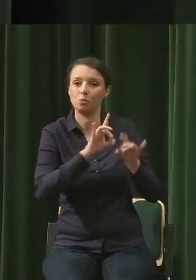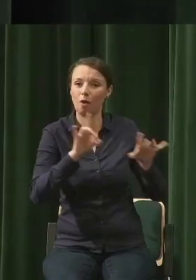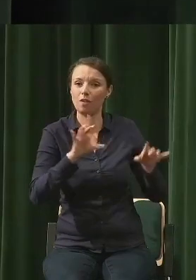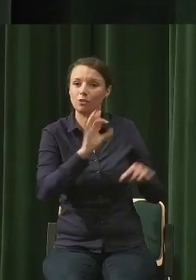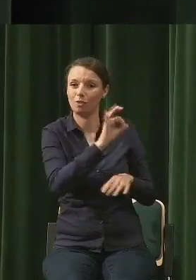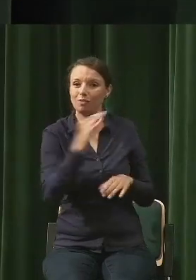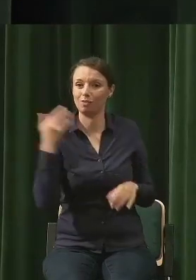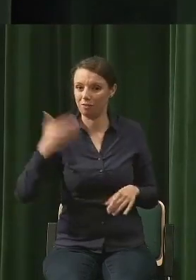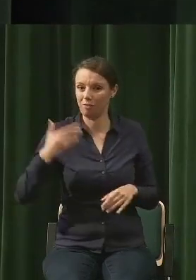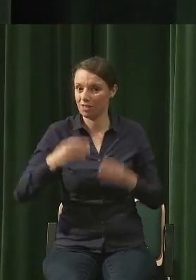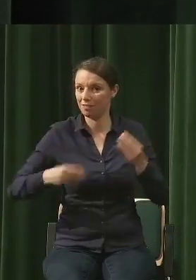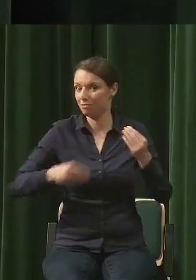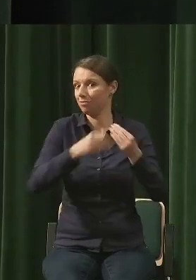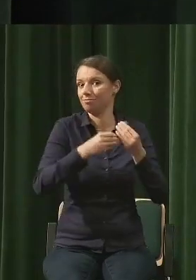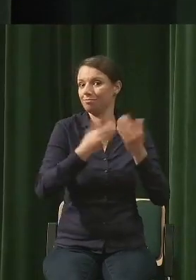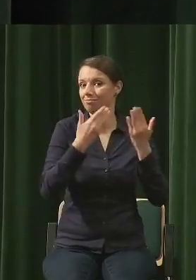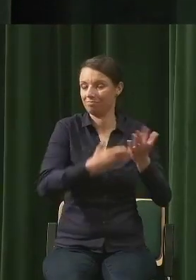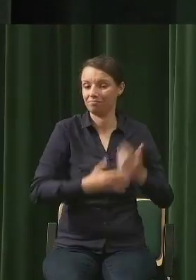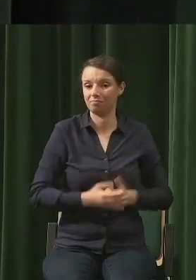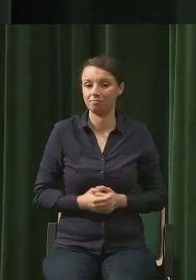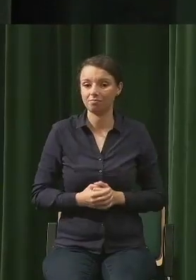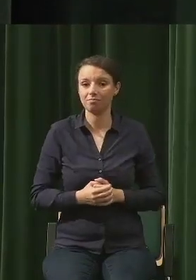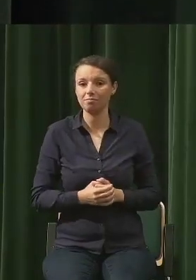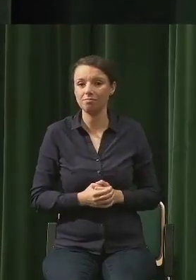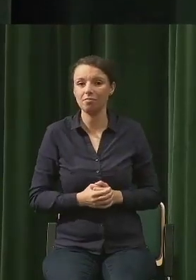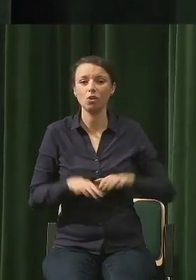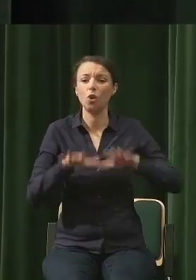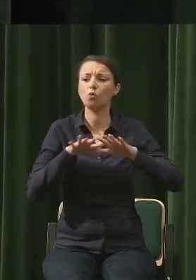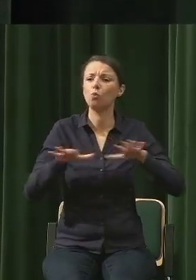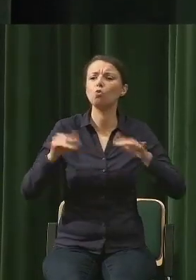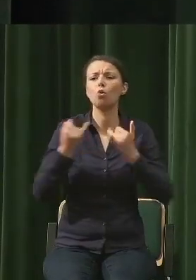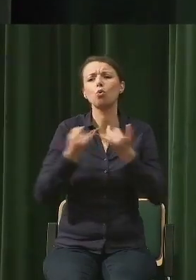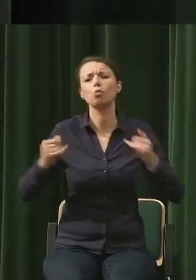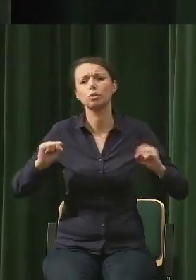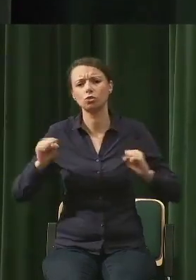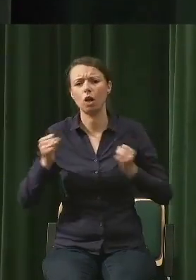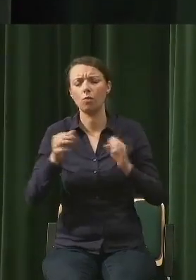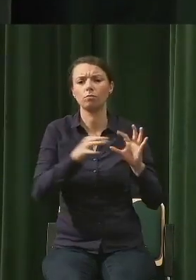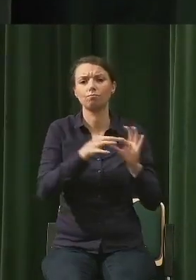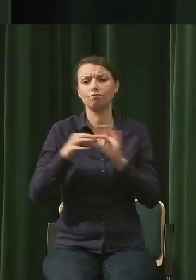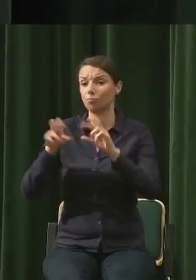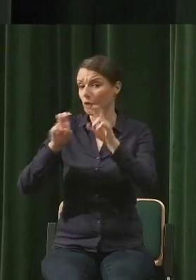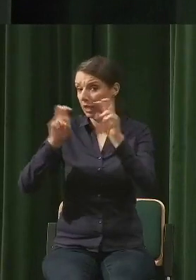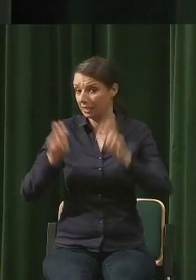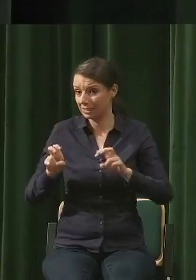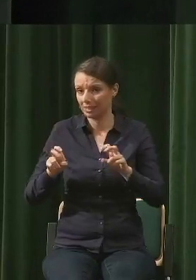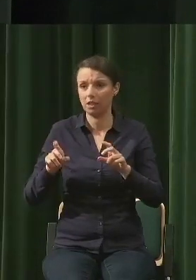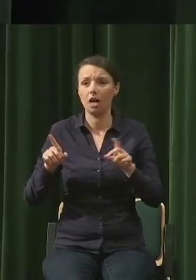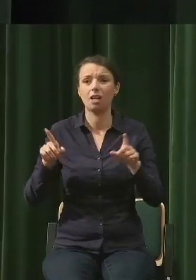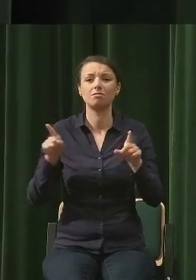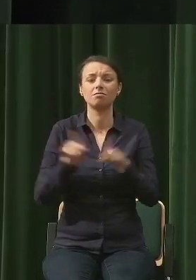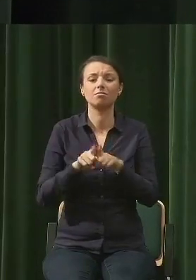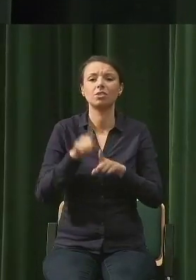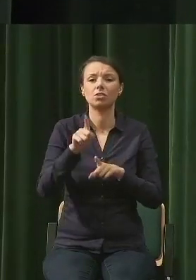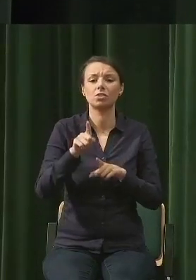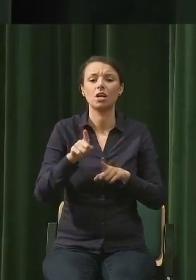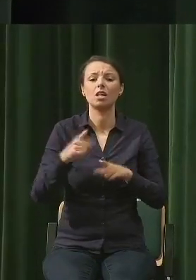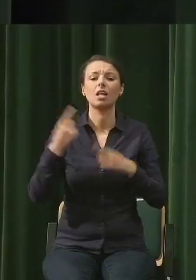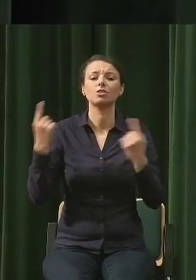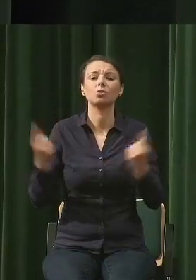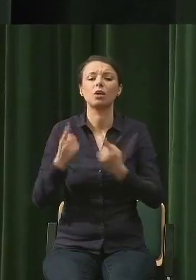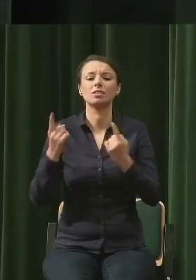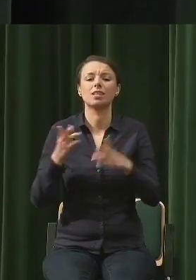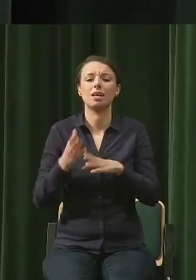Otóż jest wiele inicjatyw związanych z kryzysem, które mówią właśnie, że powrotu do stanu sprzed nie ma. Jest taka